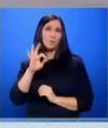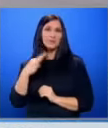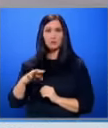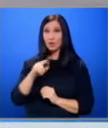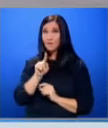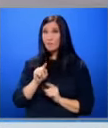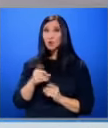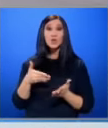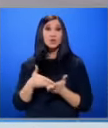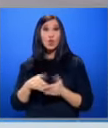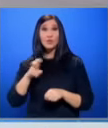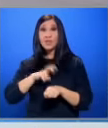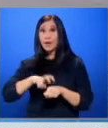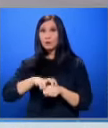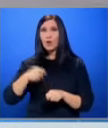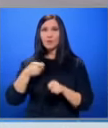Димитрова направи проверката